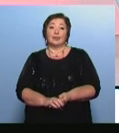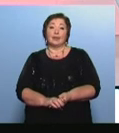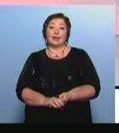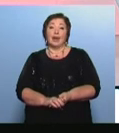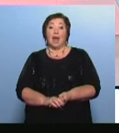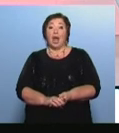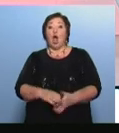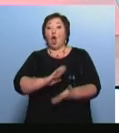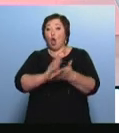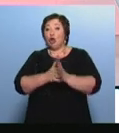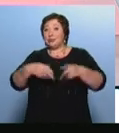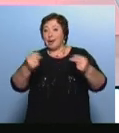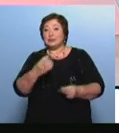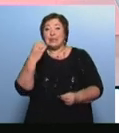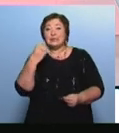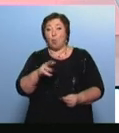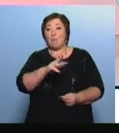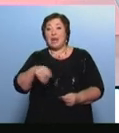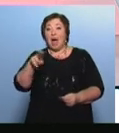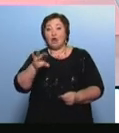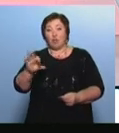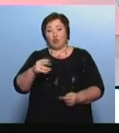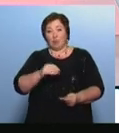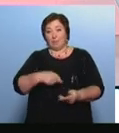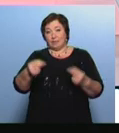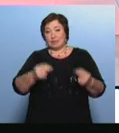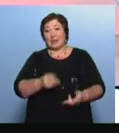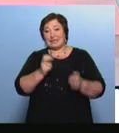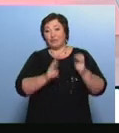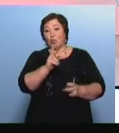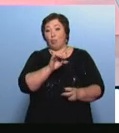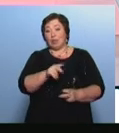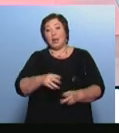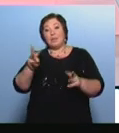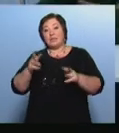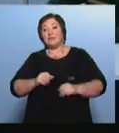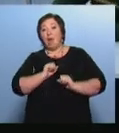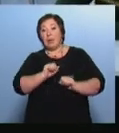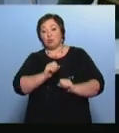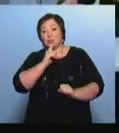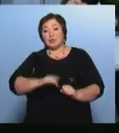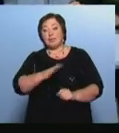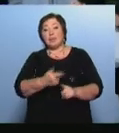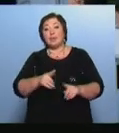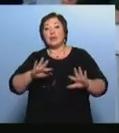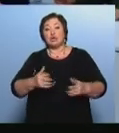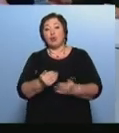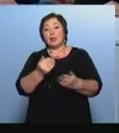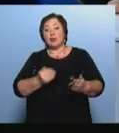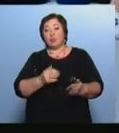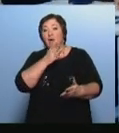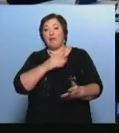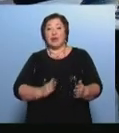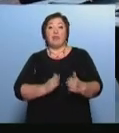Контракт на 100 миллиардов рублей подписали Ижевский завод Купол и Министерство обороны страны Это произошло накануне во время